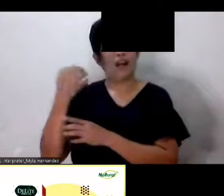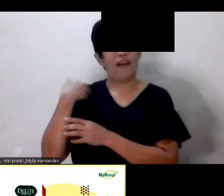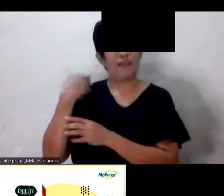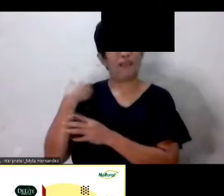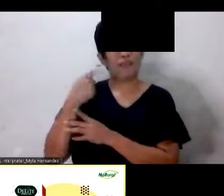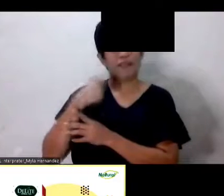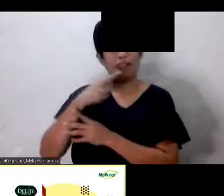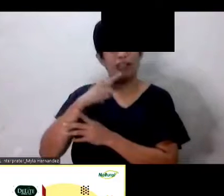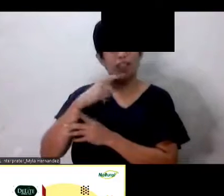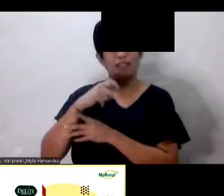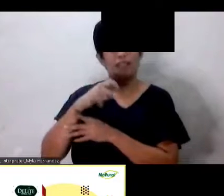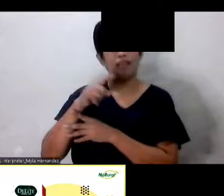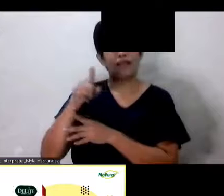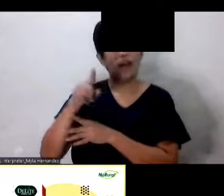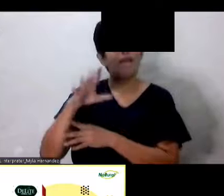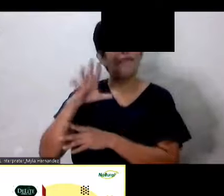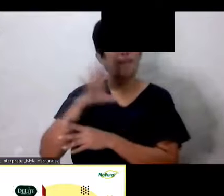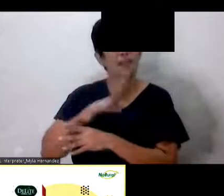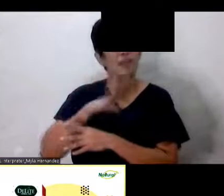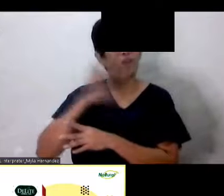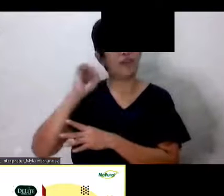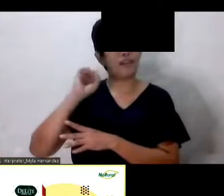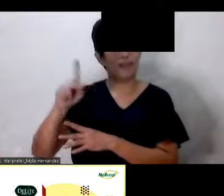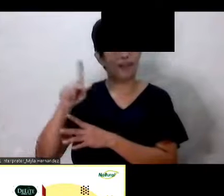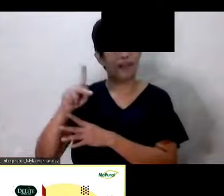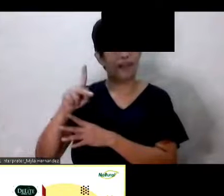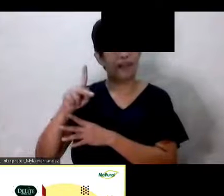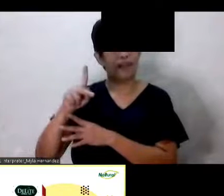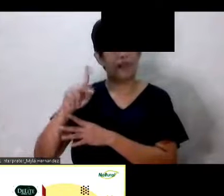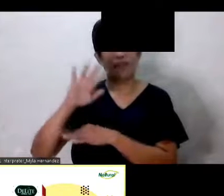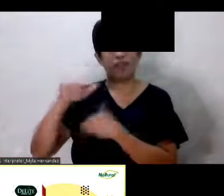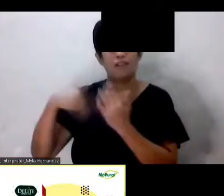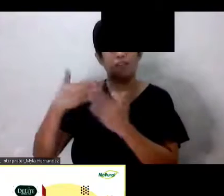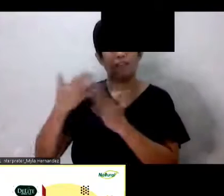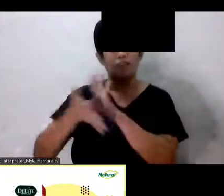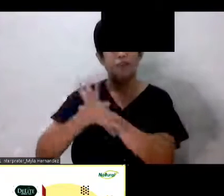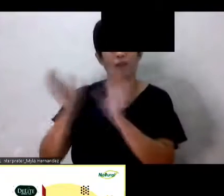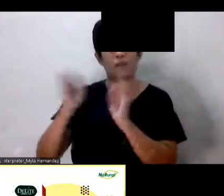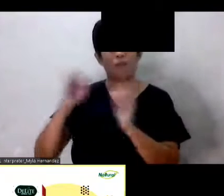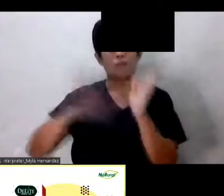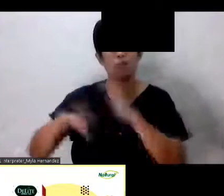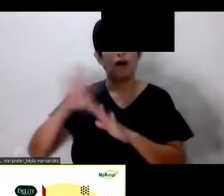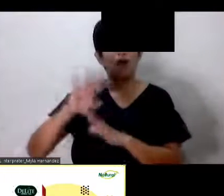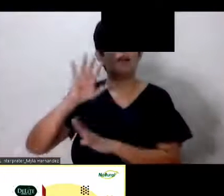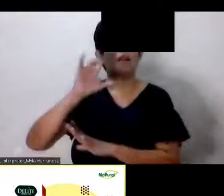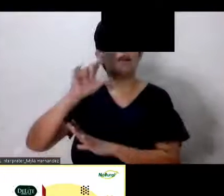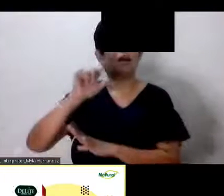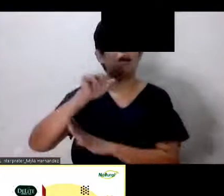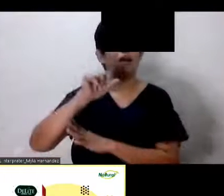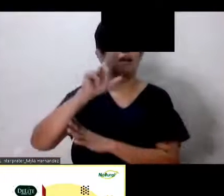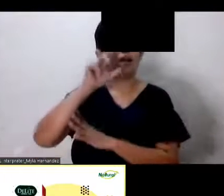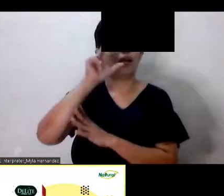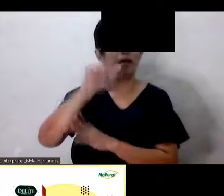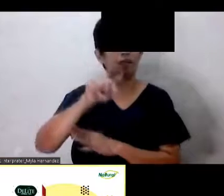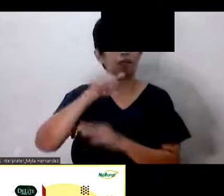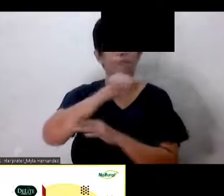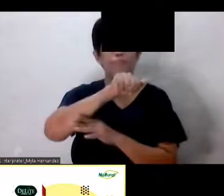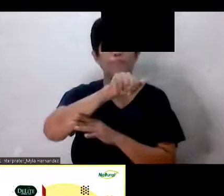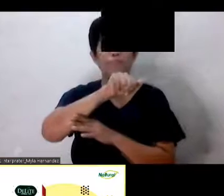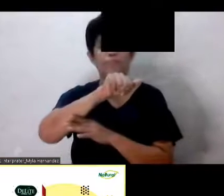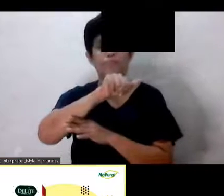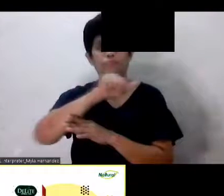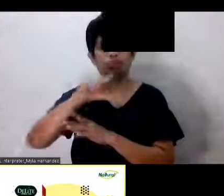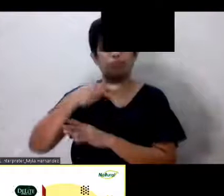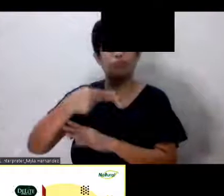siya sana sa buong pandemic wala namang problema Biglang tumaas lahat kasi napakain daw siya ng alimango